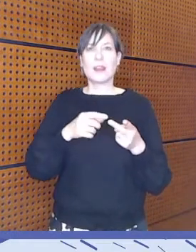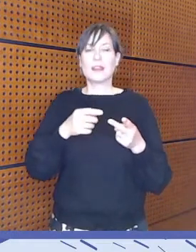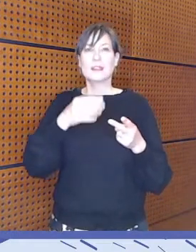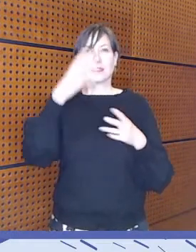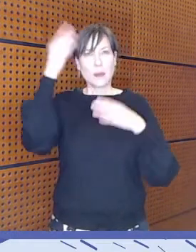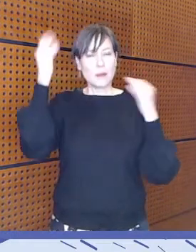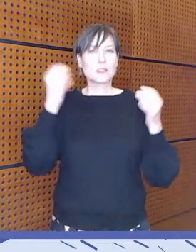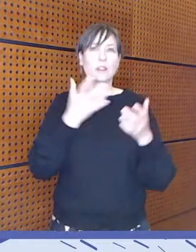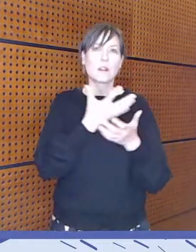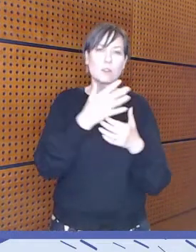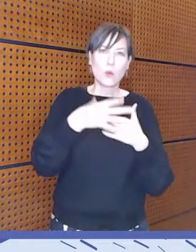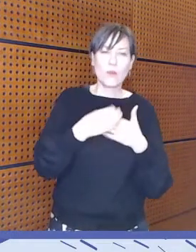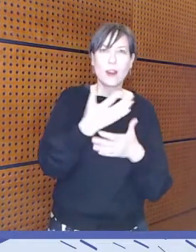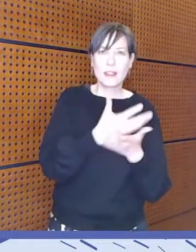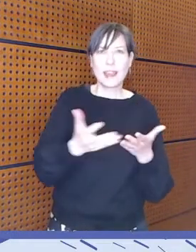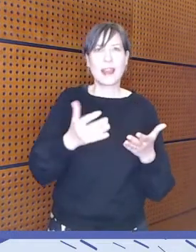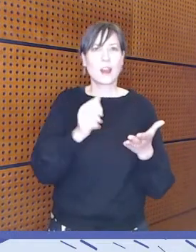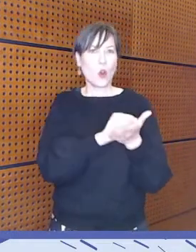ymmärtämistä.